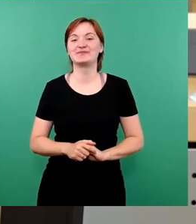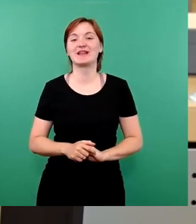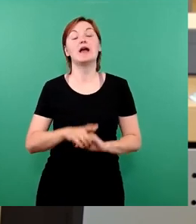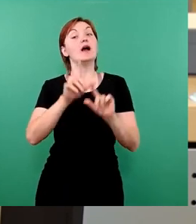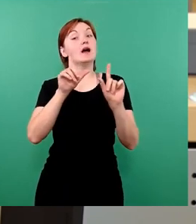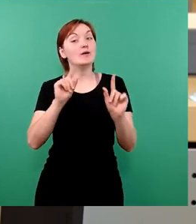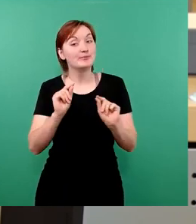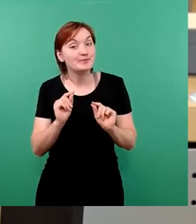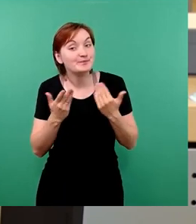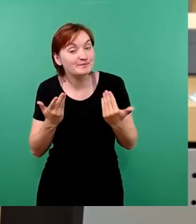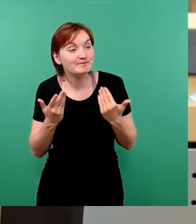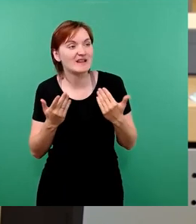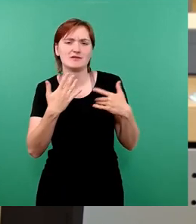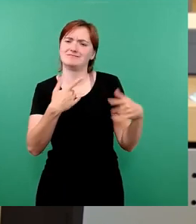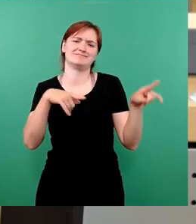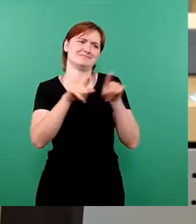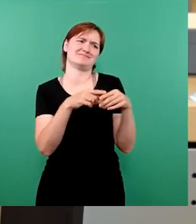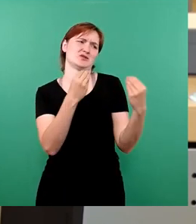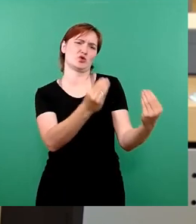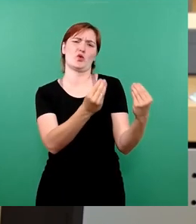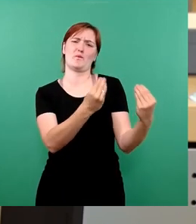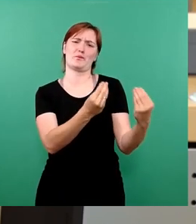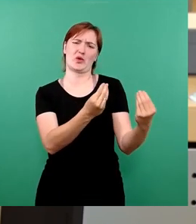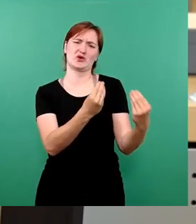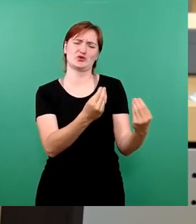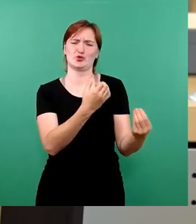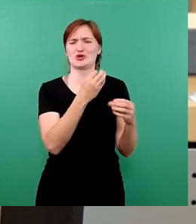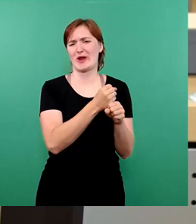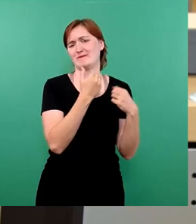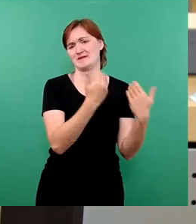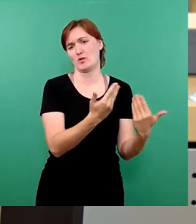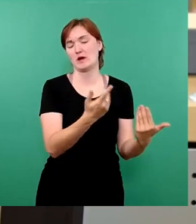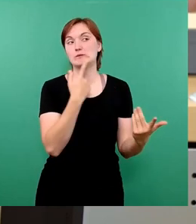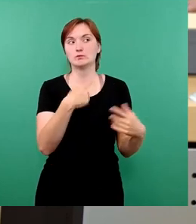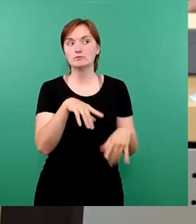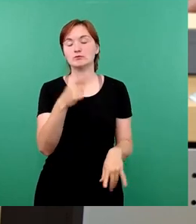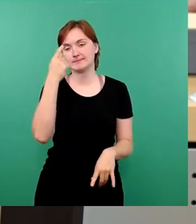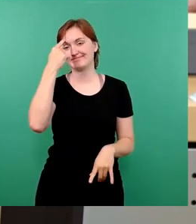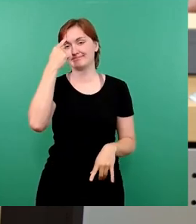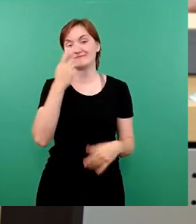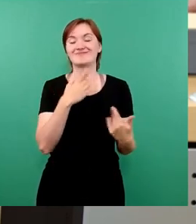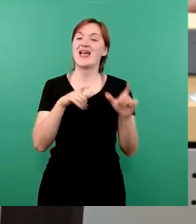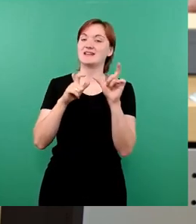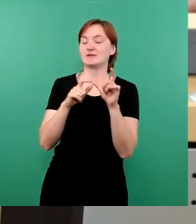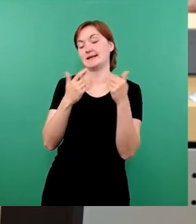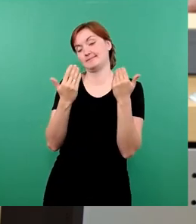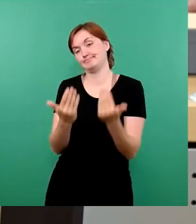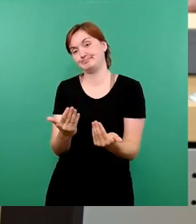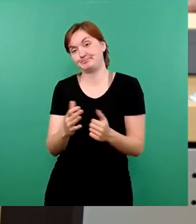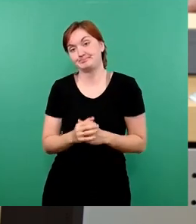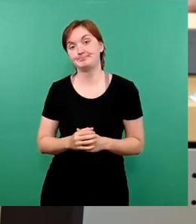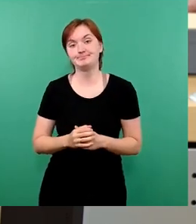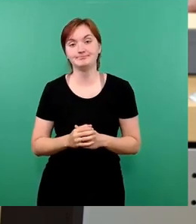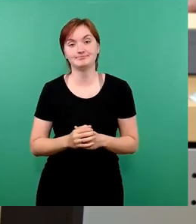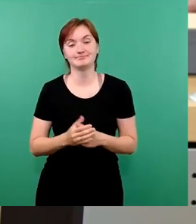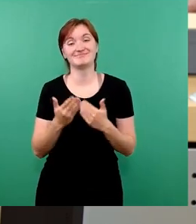Also, das ist natürlich wieder bezeichnend, ich denke, wir sollten das durchaus wahrnehmen. Zu SPD, naja, also, lieber Vince,